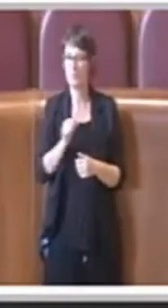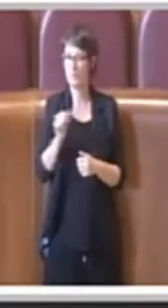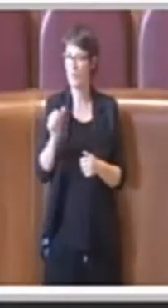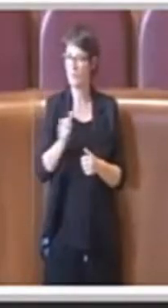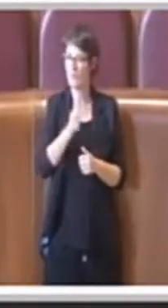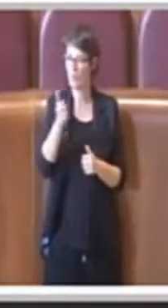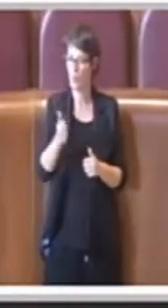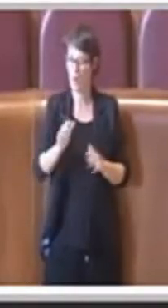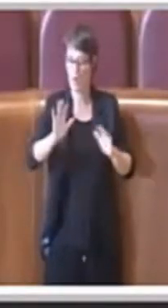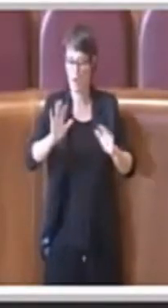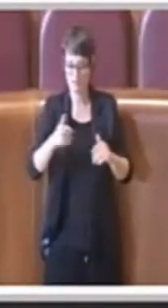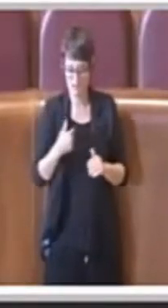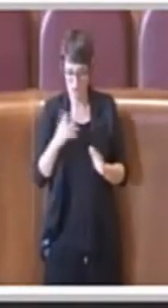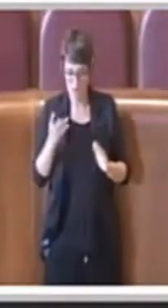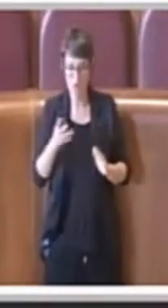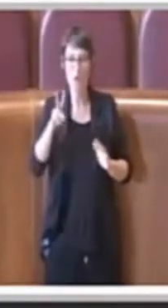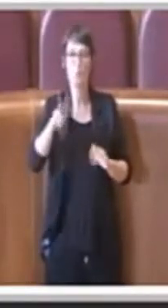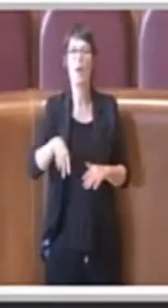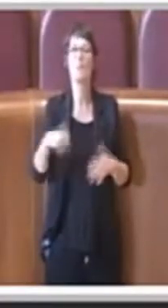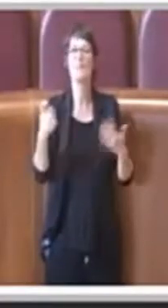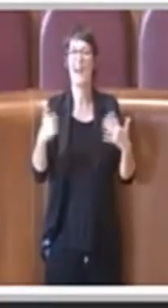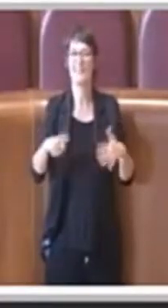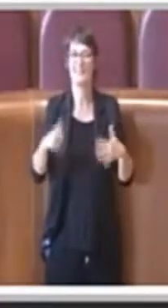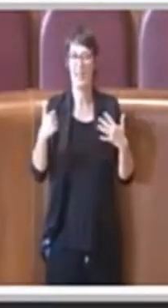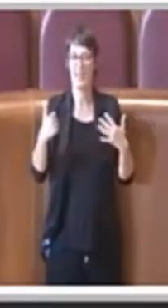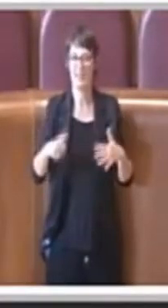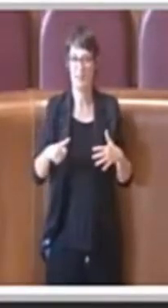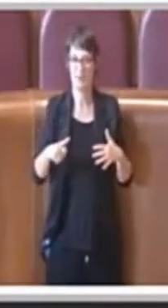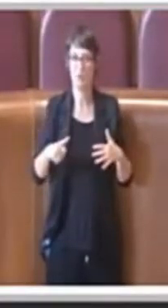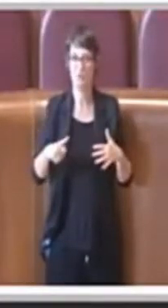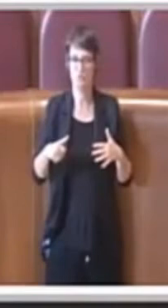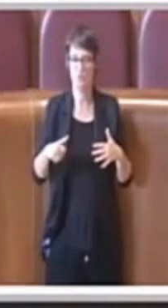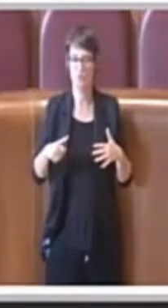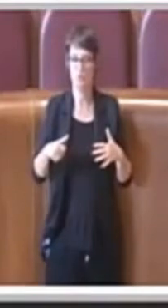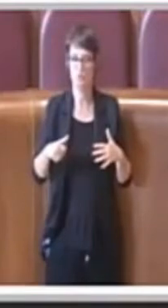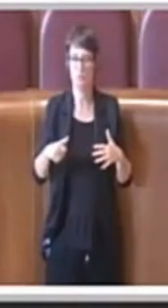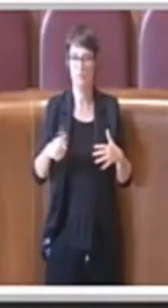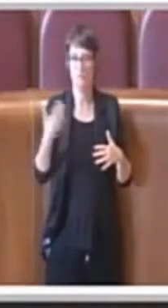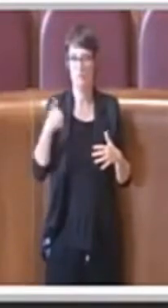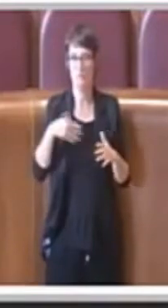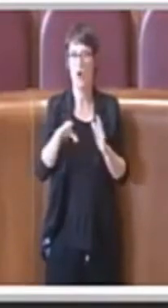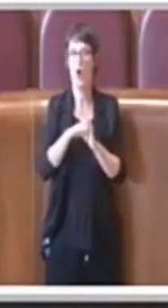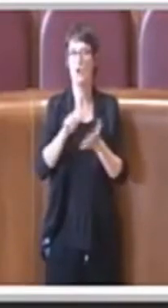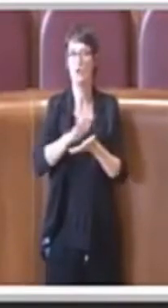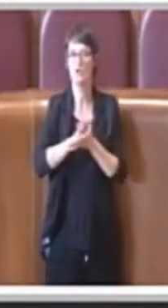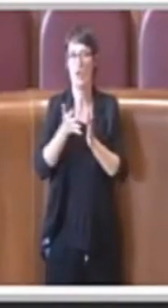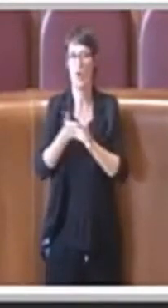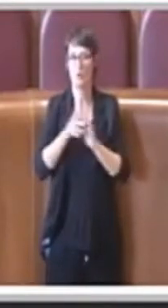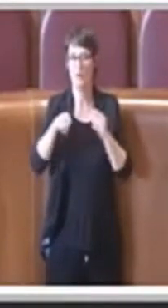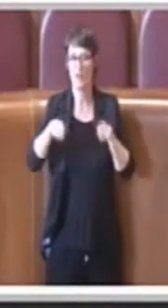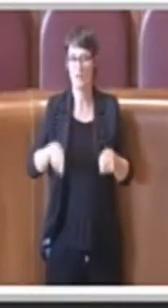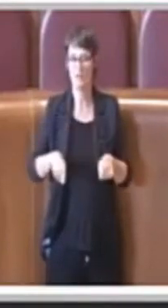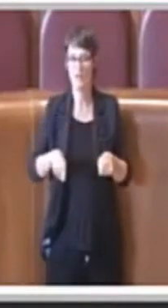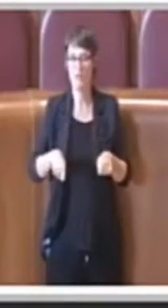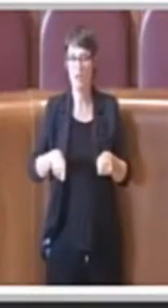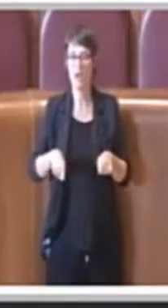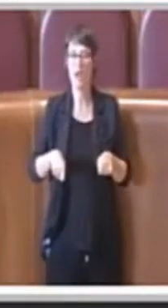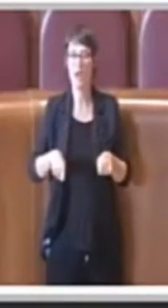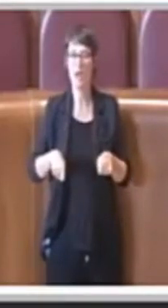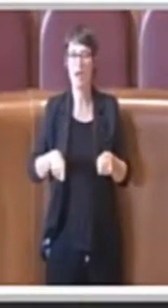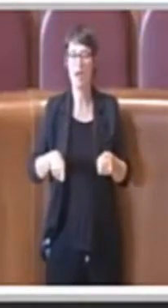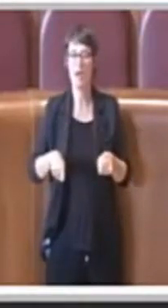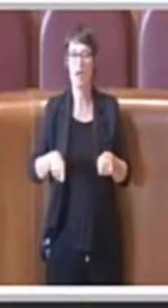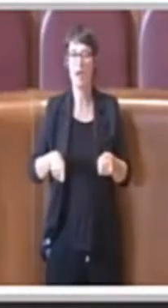ricominciamo nel 2016 dopo l'entrata in vigore del codice dei contratti ha visto ritirare in